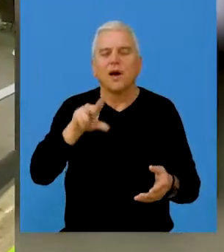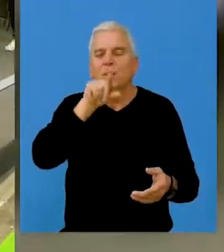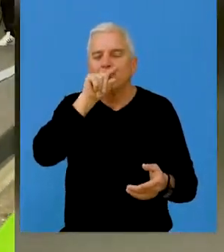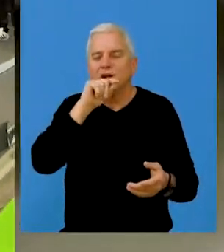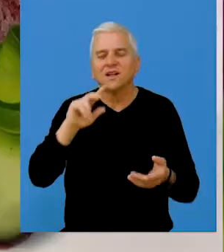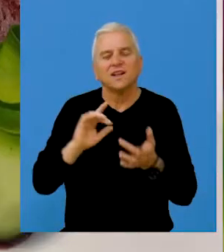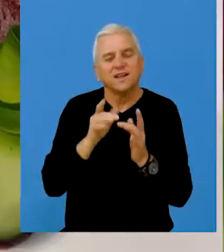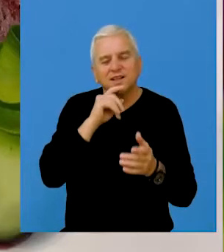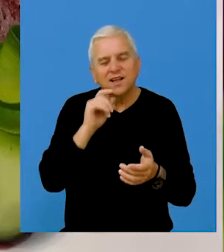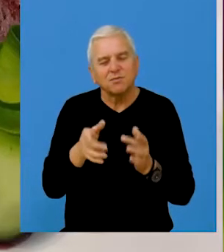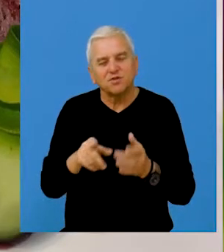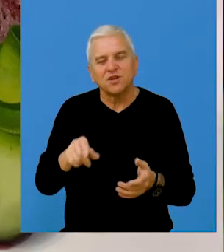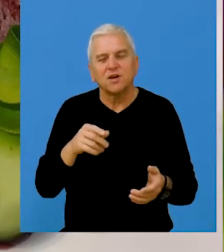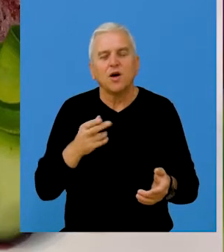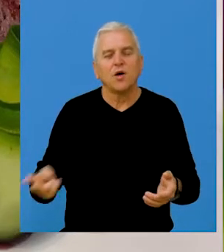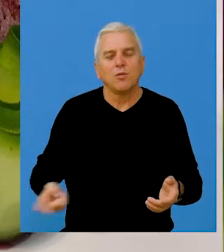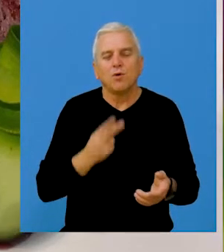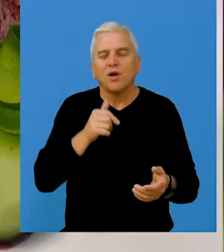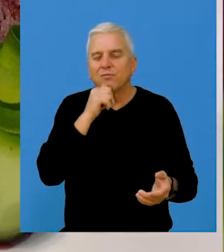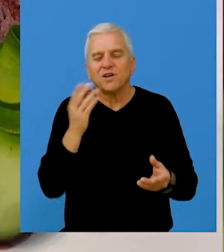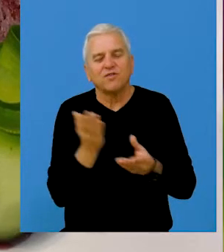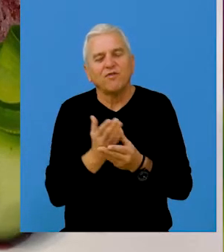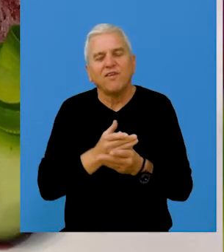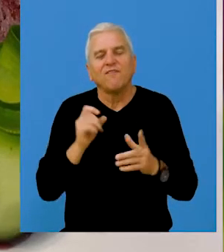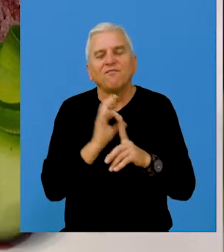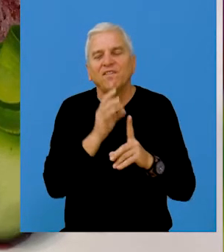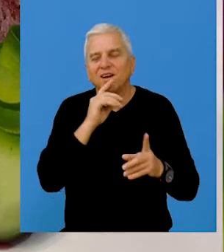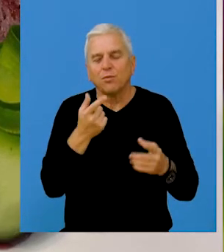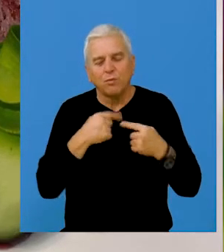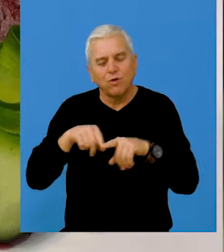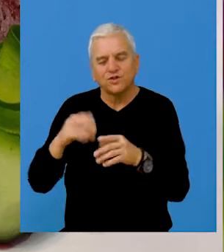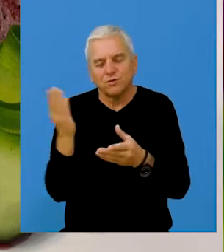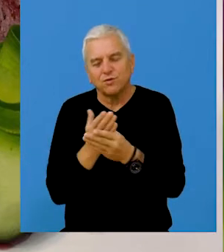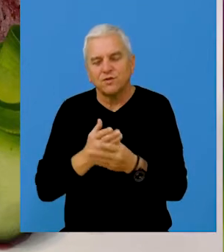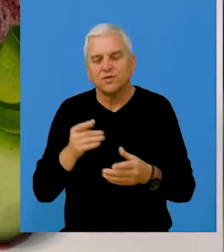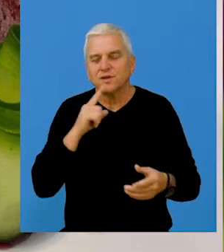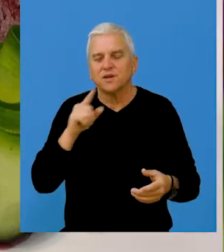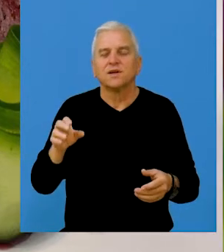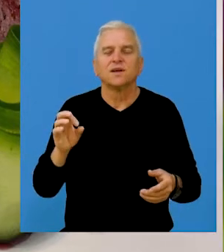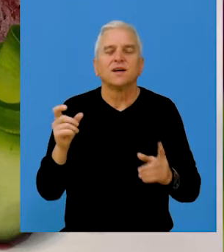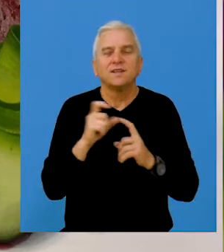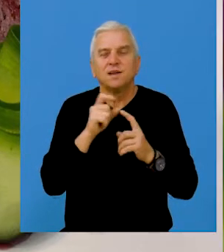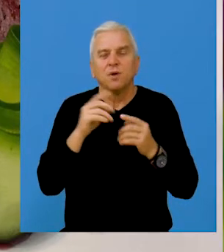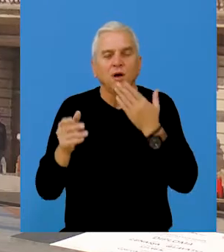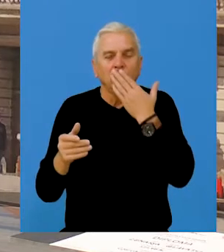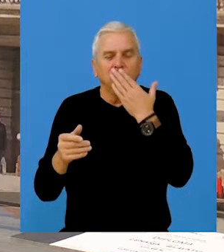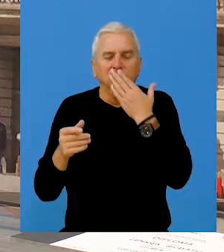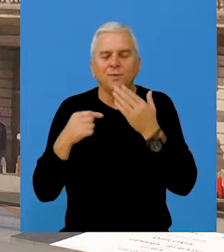piletina diš. Izrazite ponosane na bečijski file koji je posebno aranžirao. Srinjski file